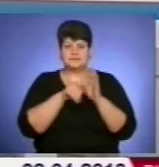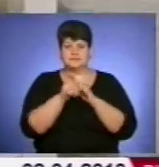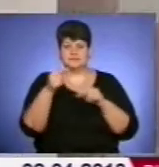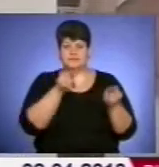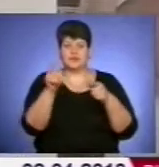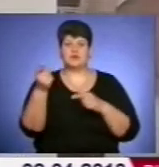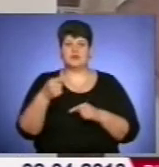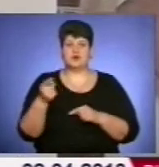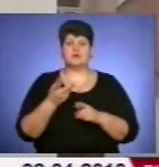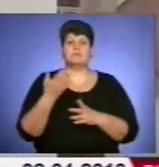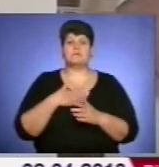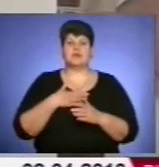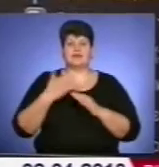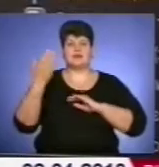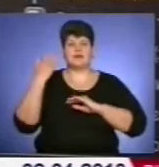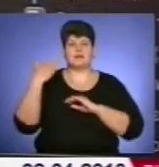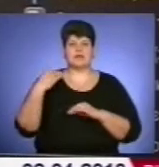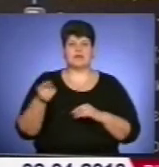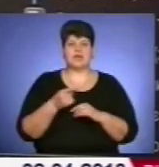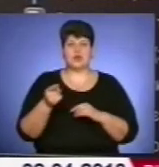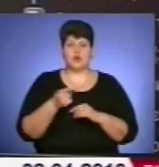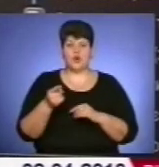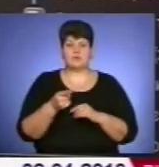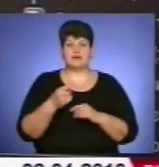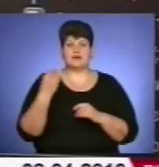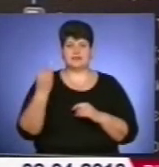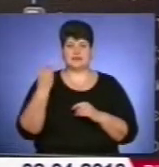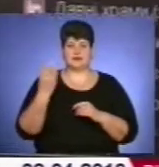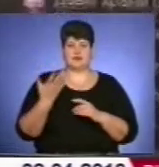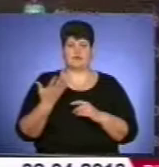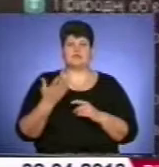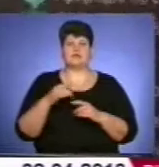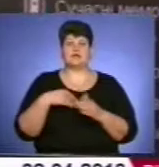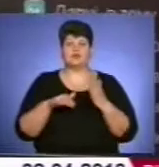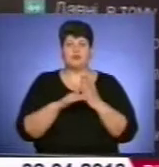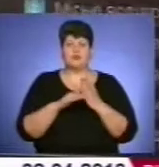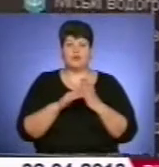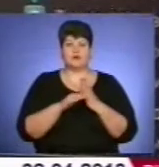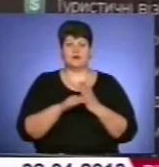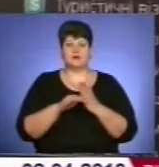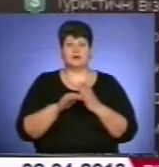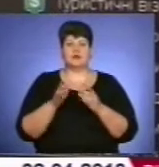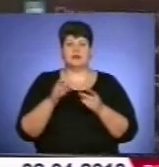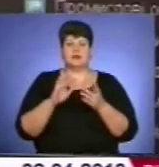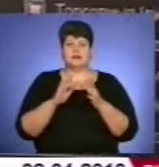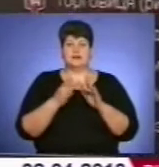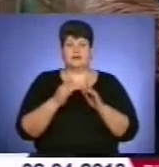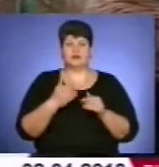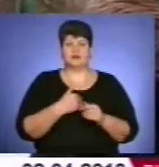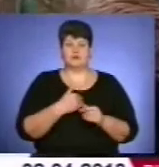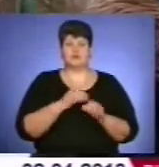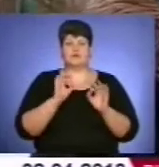«Мій давній Тернопіль» – популяризація міста як цікавого туристичного об'єкту. За допомогою всесвітньої повутини екскурсово от хотів.